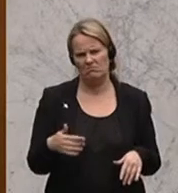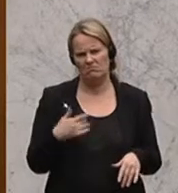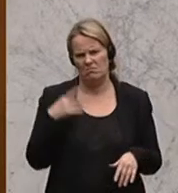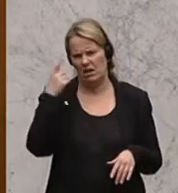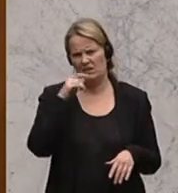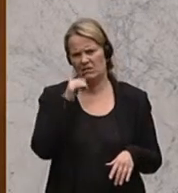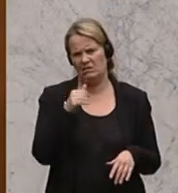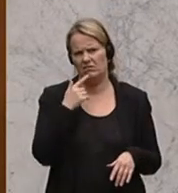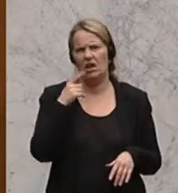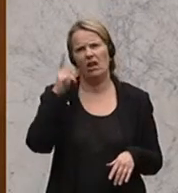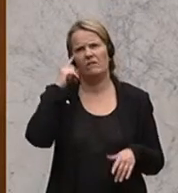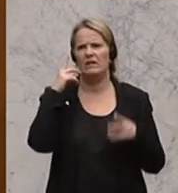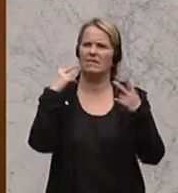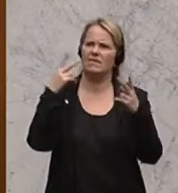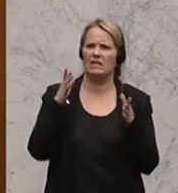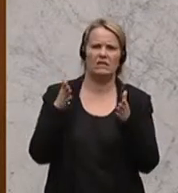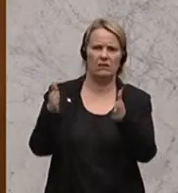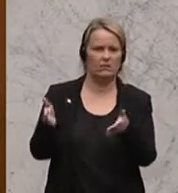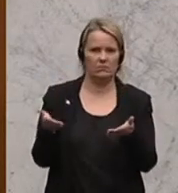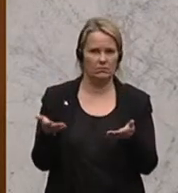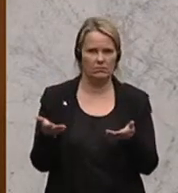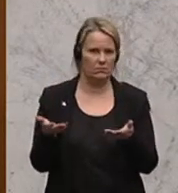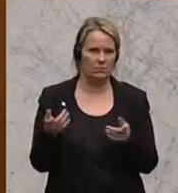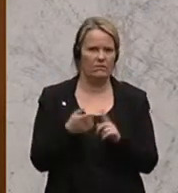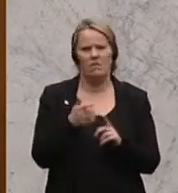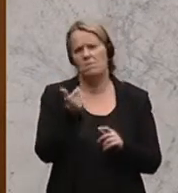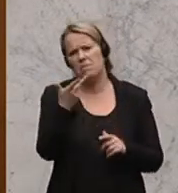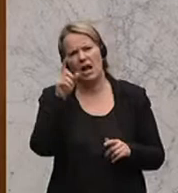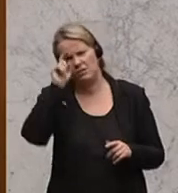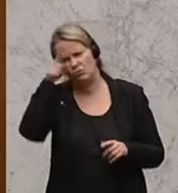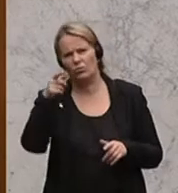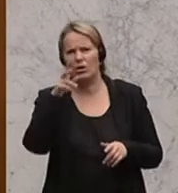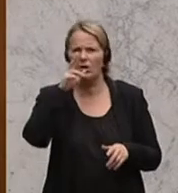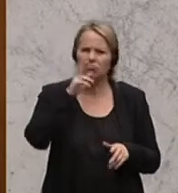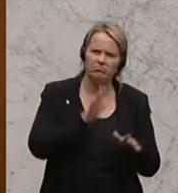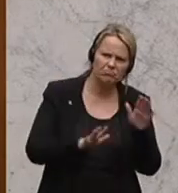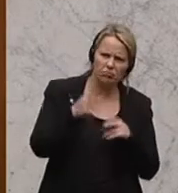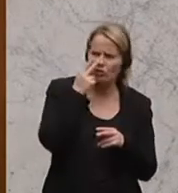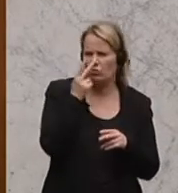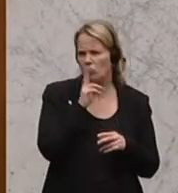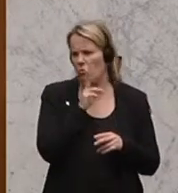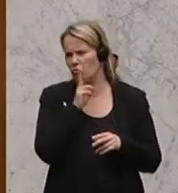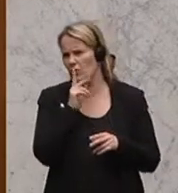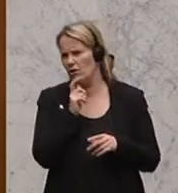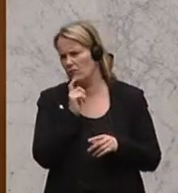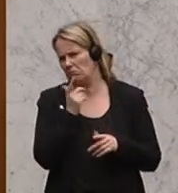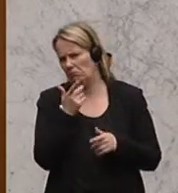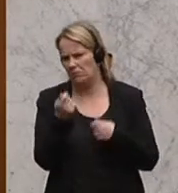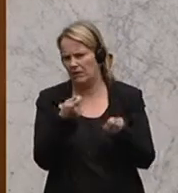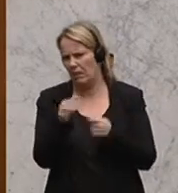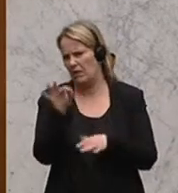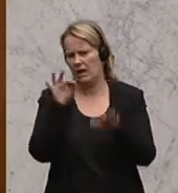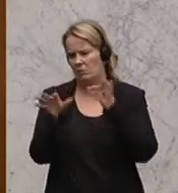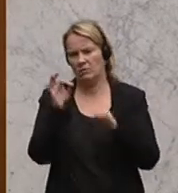unbedingt den Hauptstellenwert widmen, wenn ich da ein paar skurrile Namen oder scheinbar skurril anmutende Namen herausnehme.